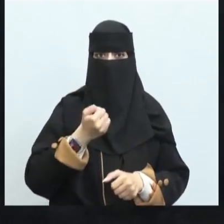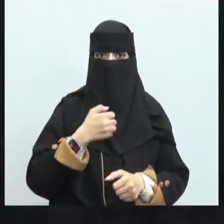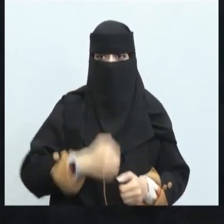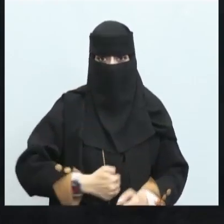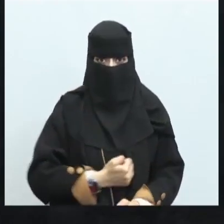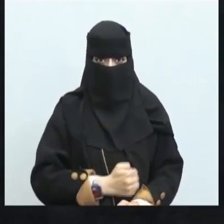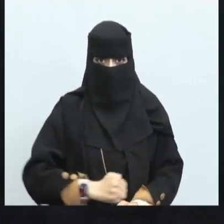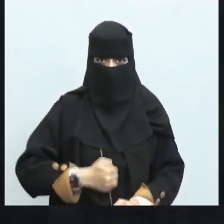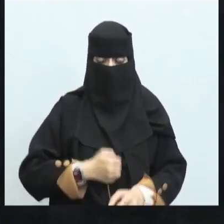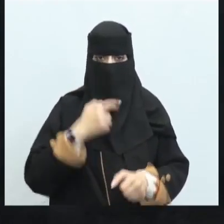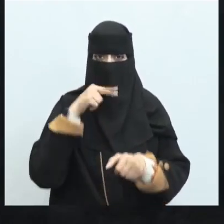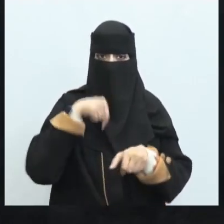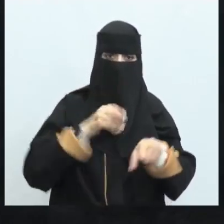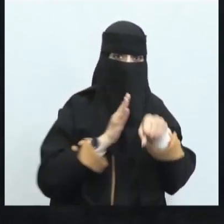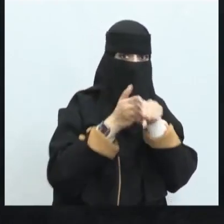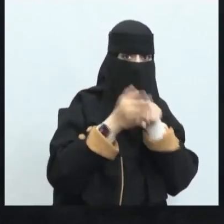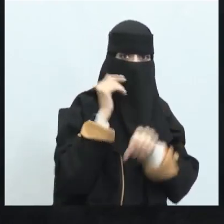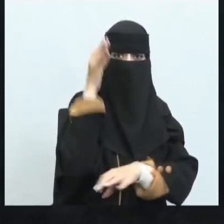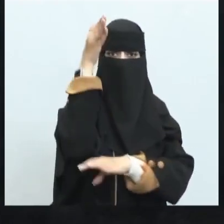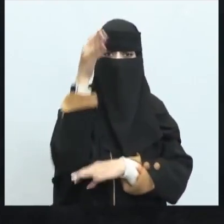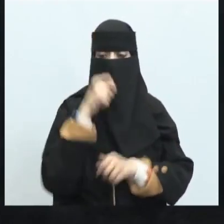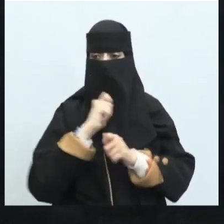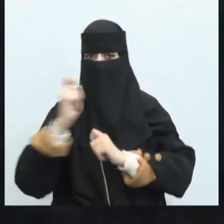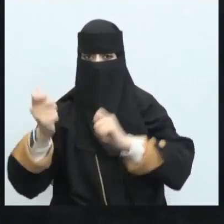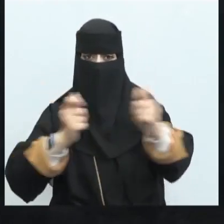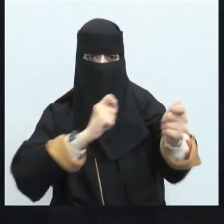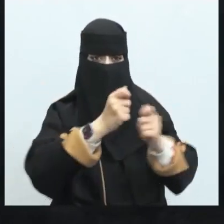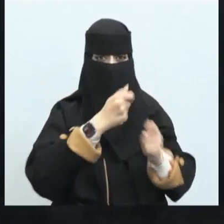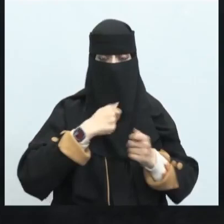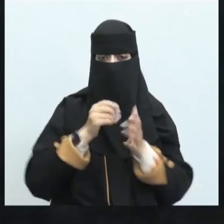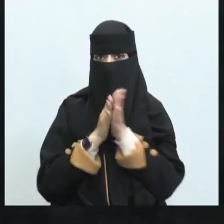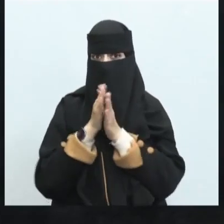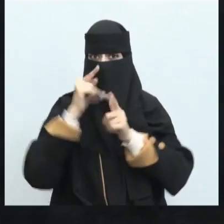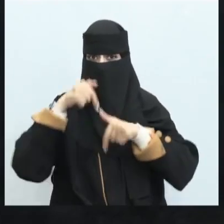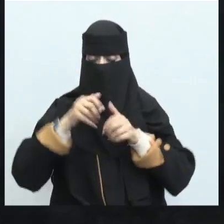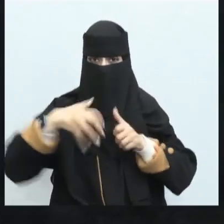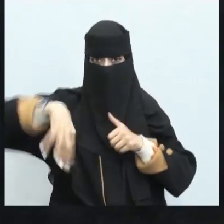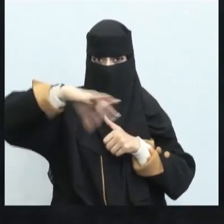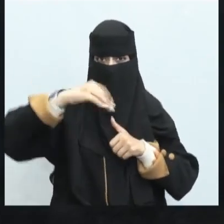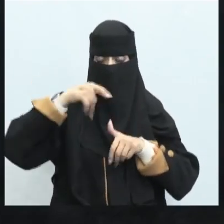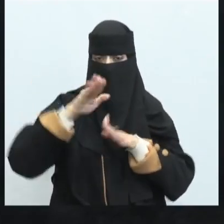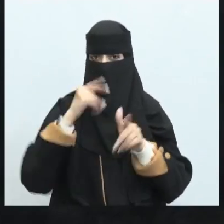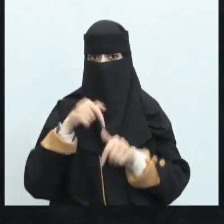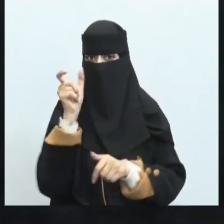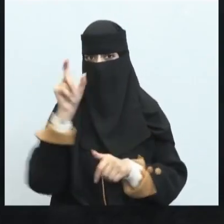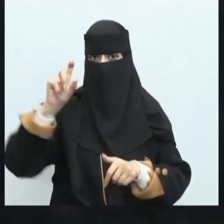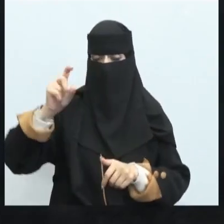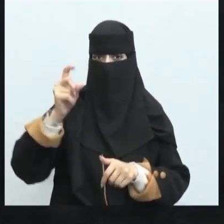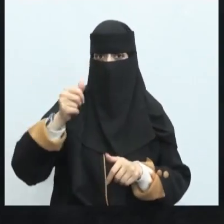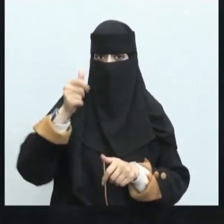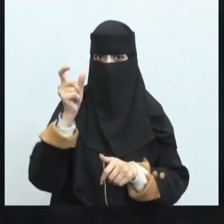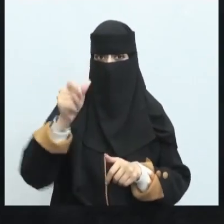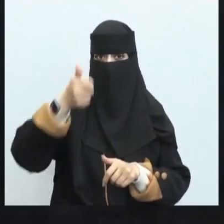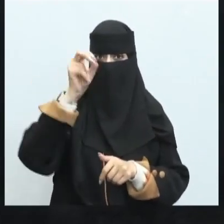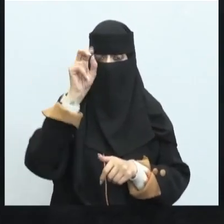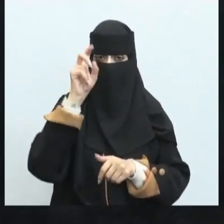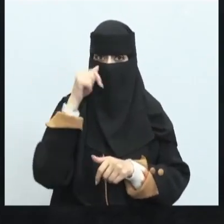ويكثر حتى عقر النوق بمعنى هذا أنه يهتم بقومه اهتماما كبيرا جدا يدرجت أنه حتى النوق مع أن النوق لم تكن عند العرب